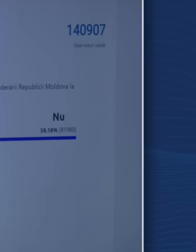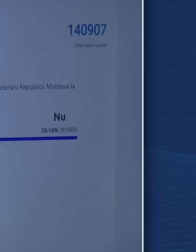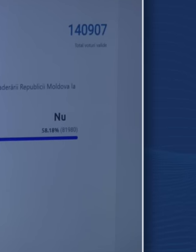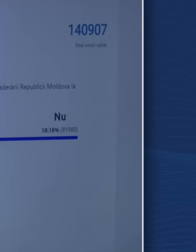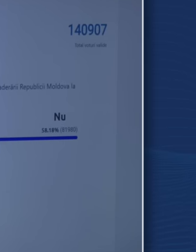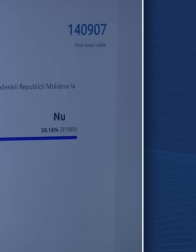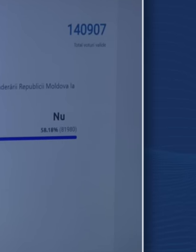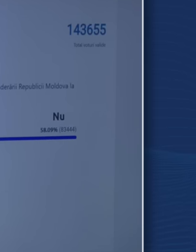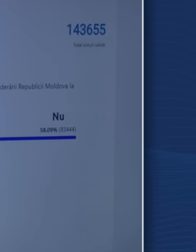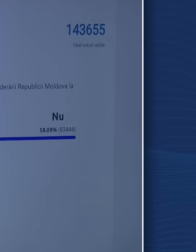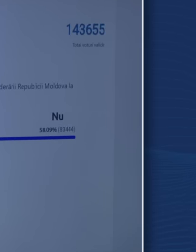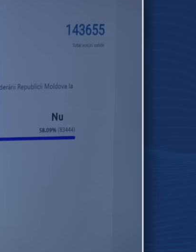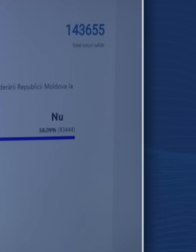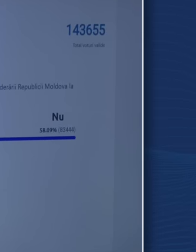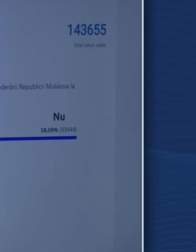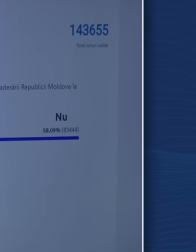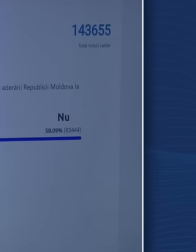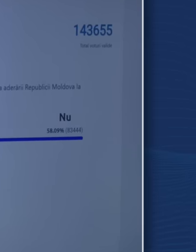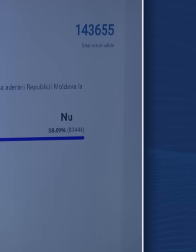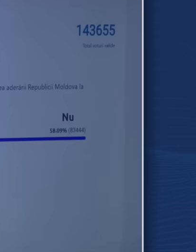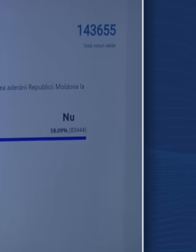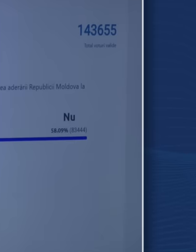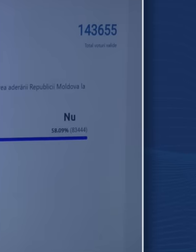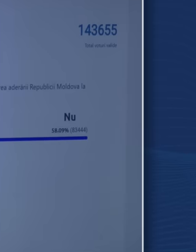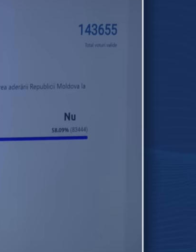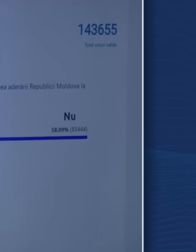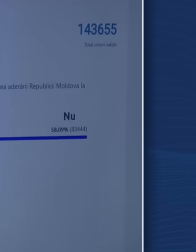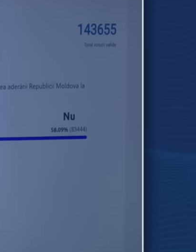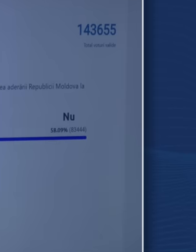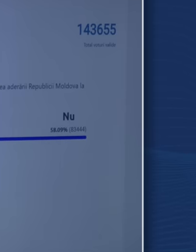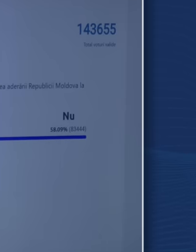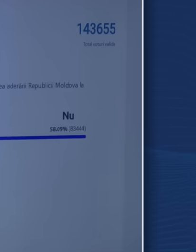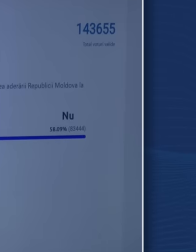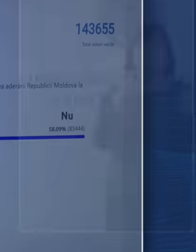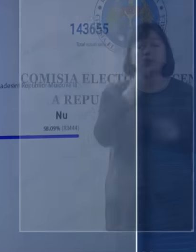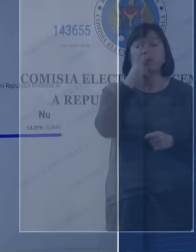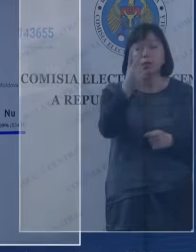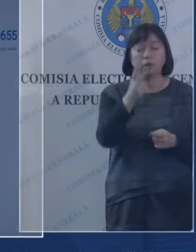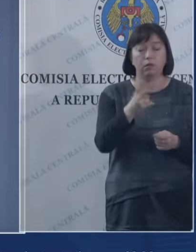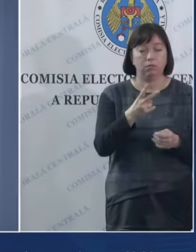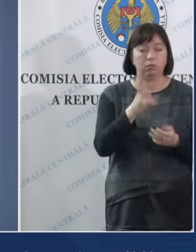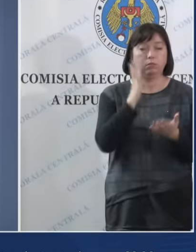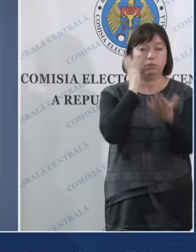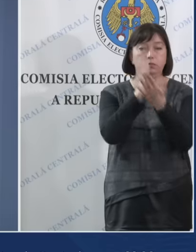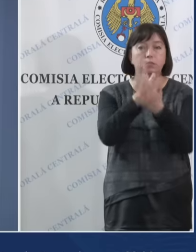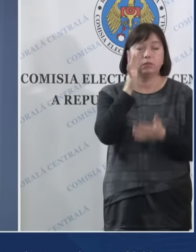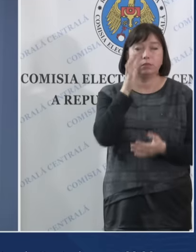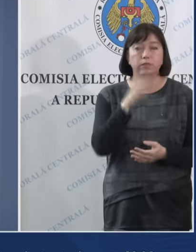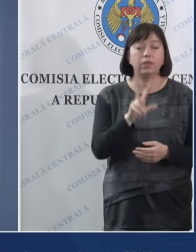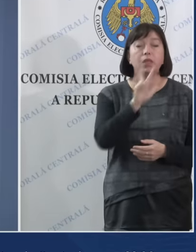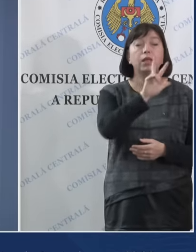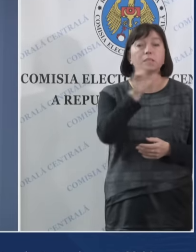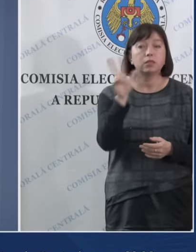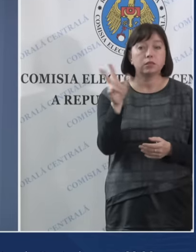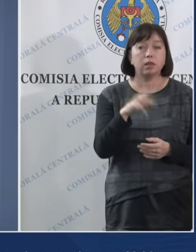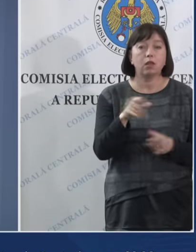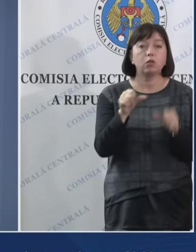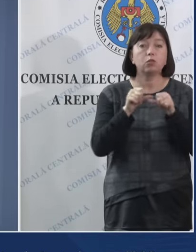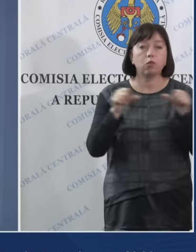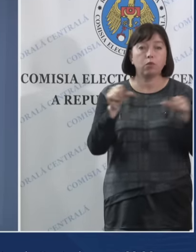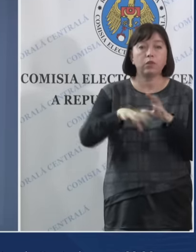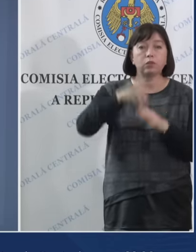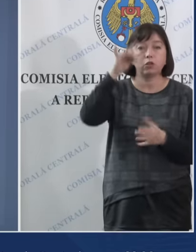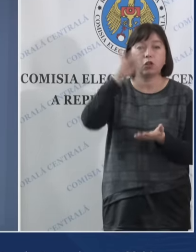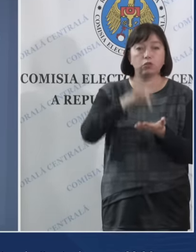spune și nouă ce site să accesăm pentru a vedea rezultatele preliminare în timp real? Site-ul Comisiei Electorale